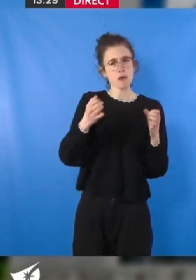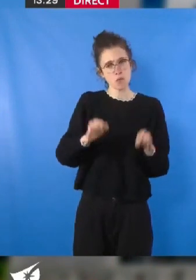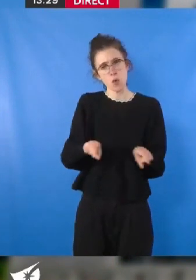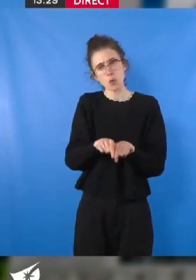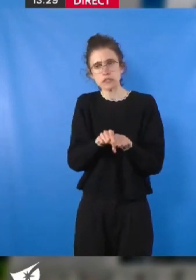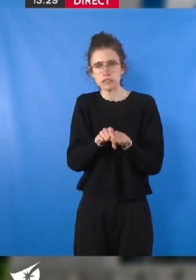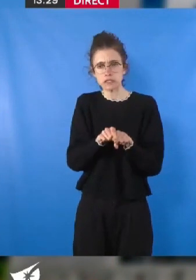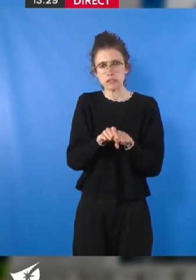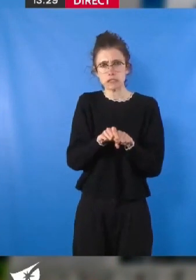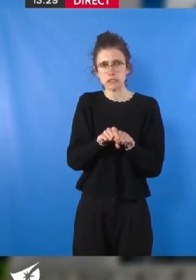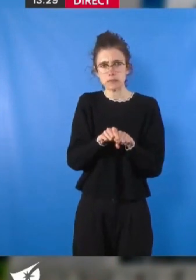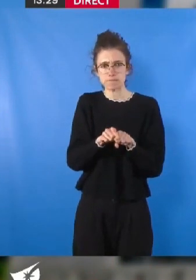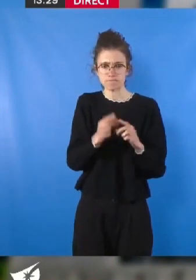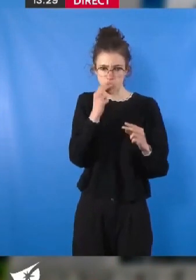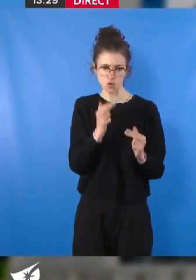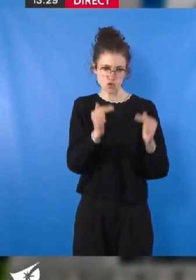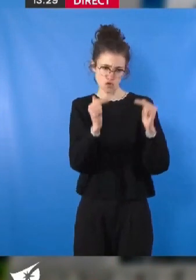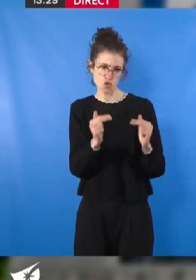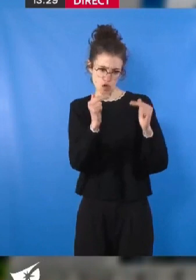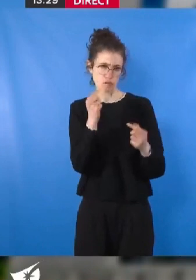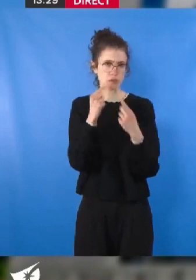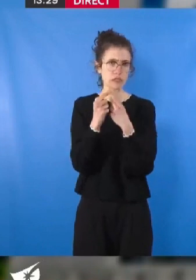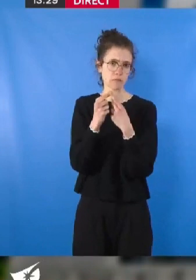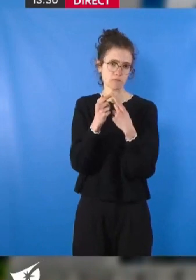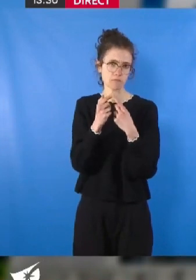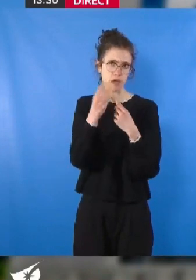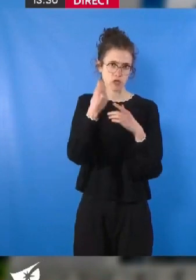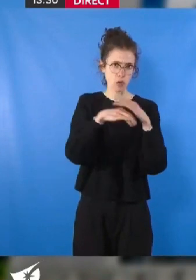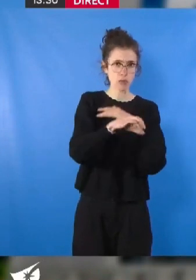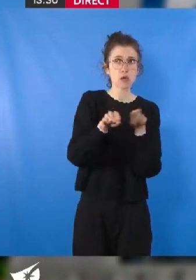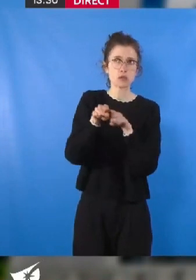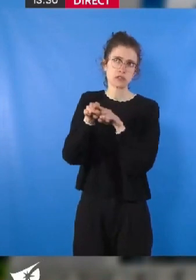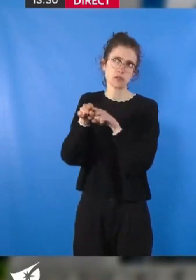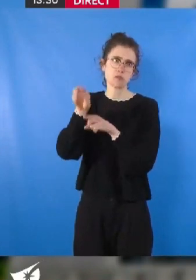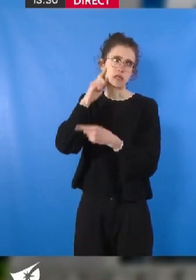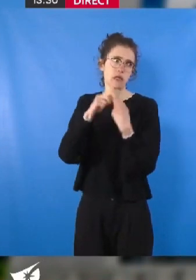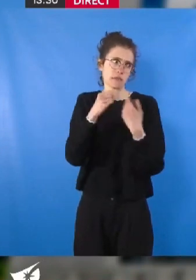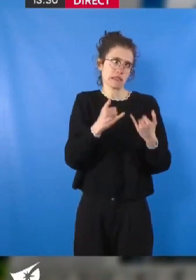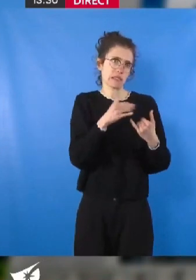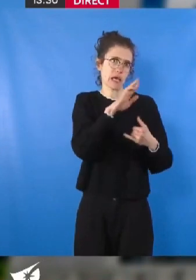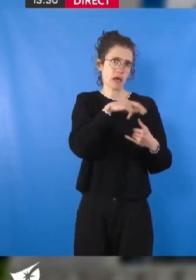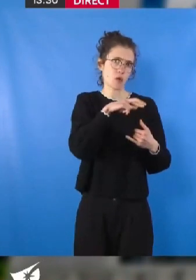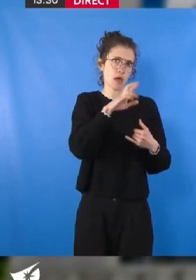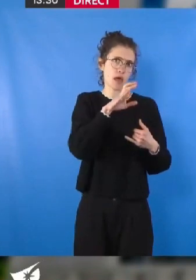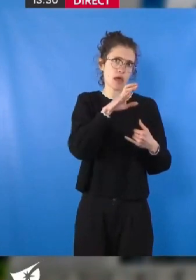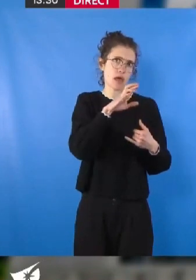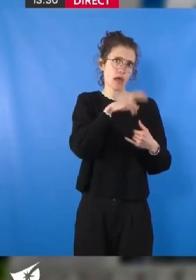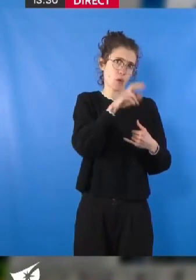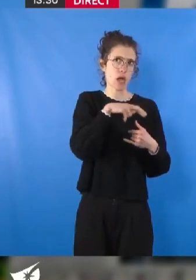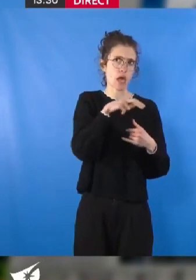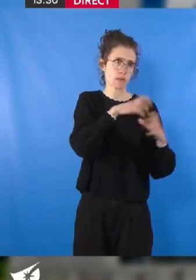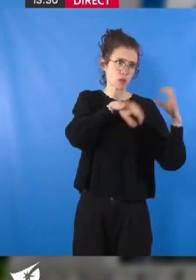des investissements promis pour les RER métropolitains, surtout sur notre territoire qui a souvent été oublié. Je vous remercie de